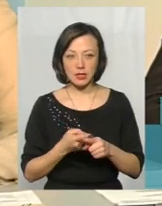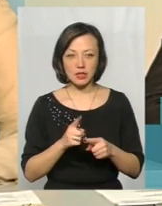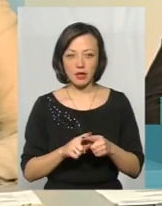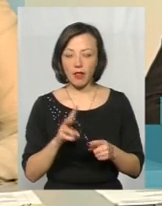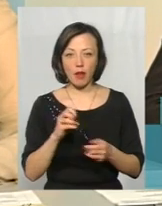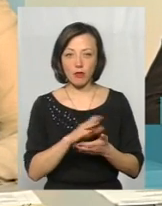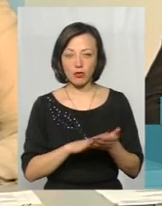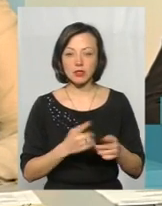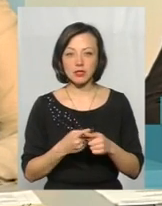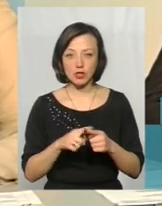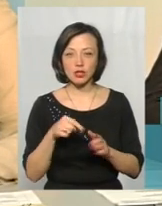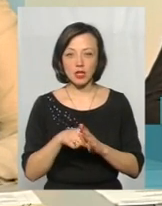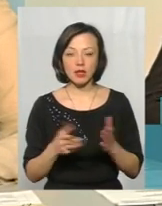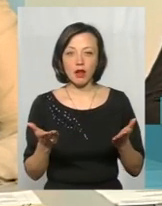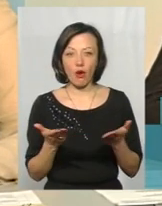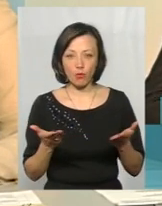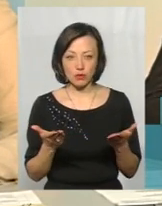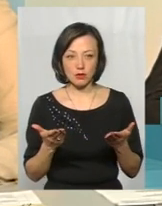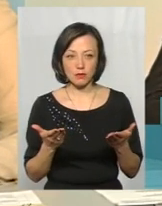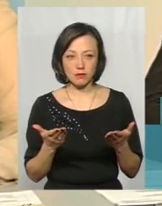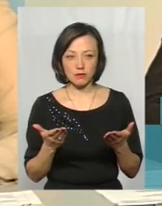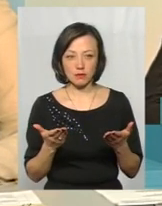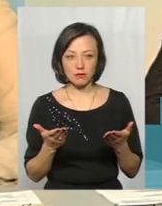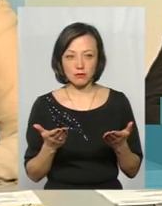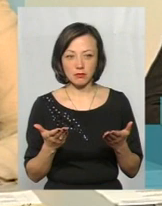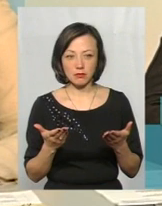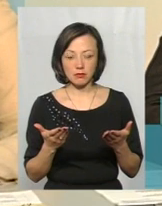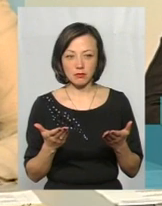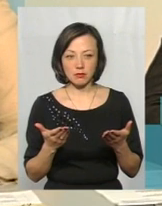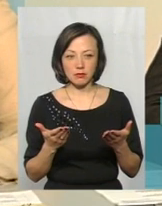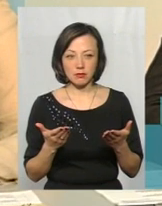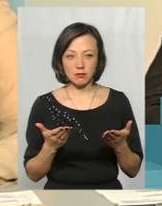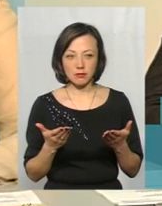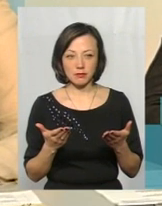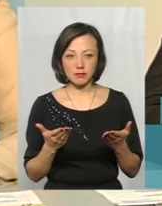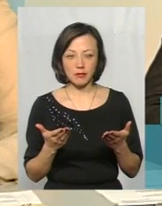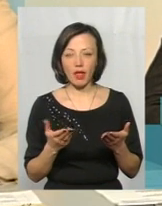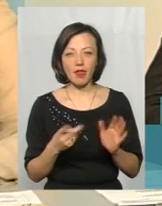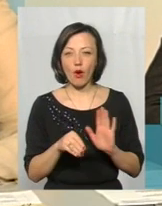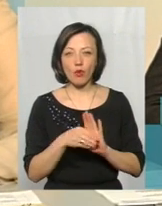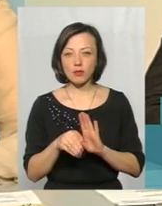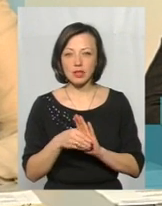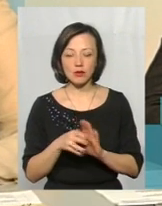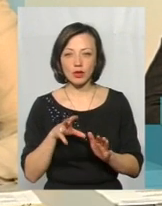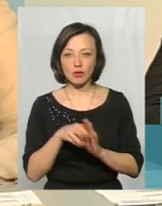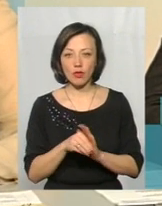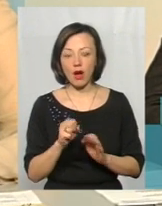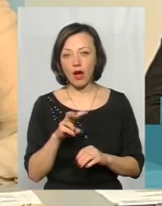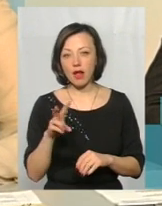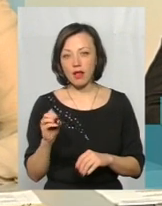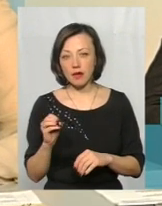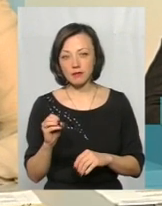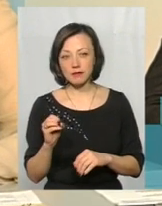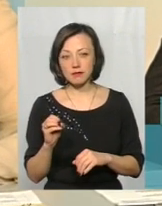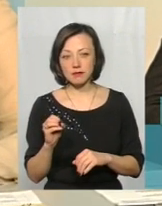продовжуючи їх, це свідчить про якусь теж... Корупційну складову. Ні, я б не сказав, що корупційну складову, але тут